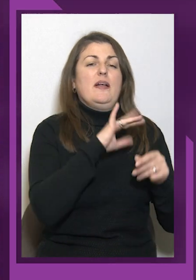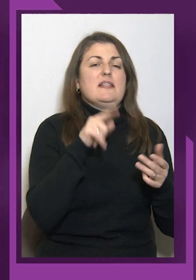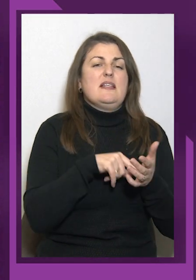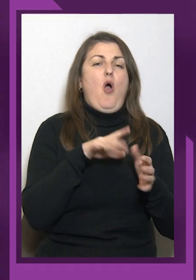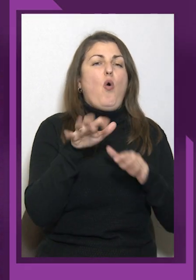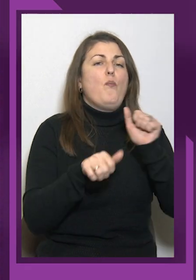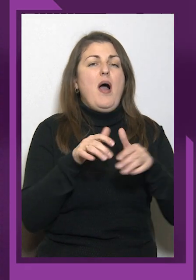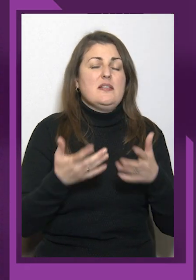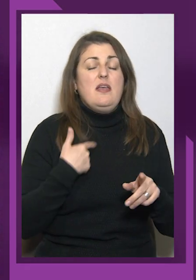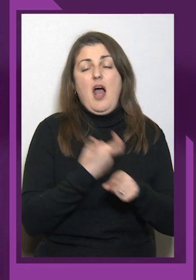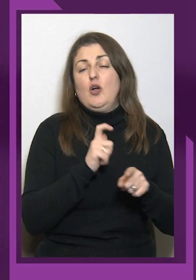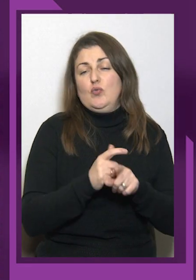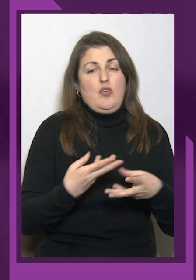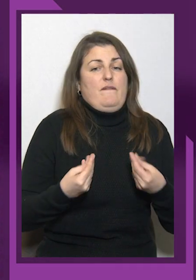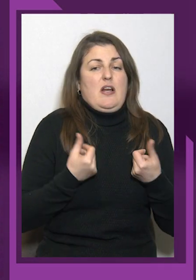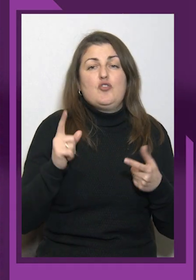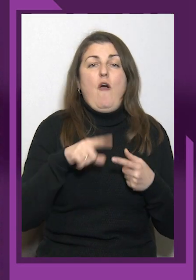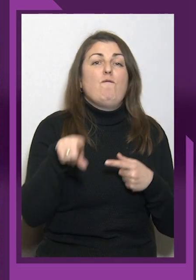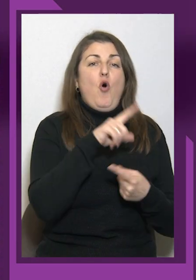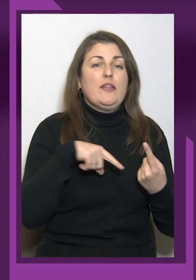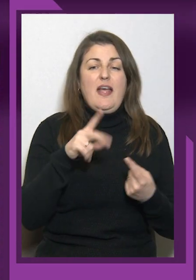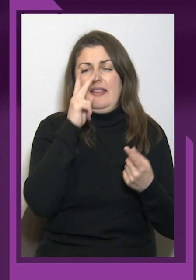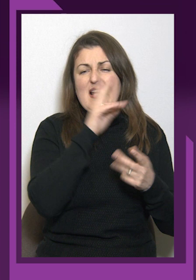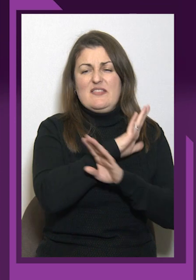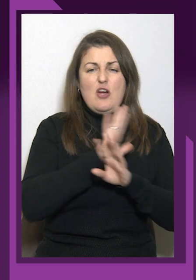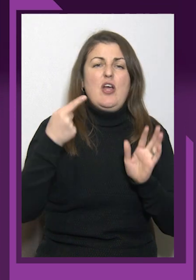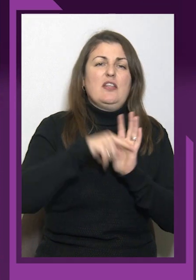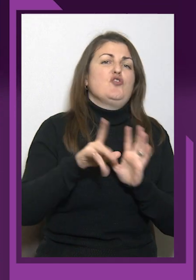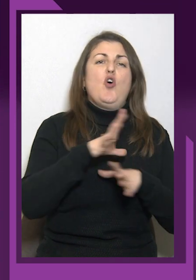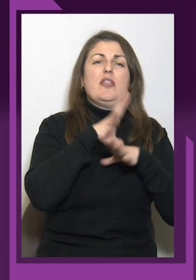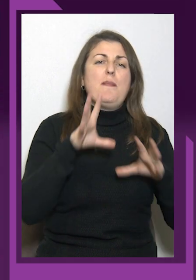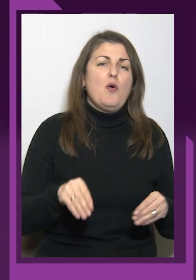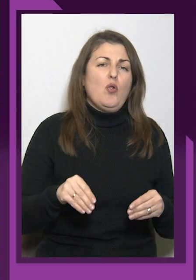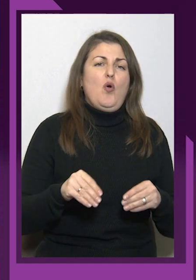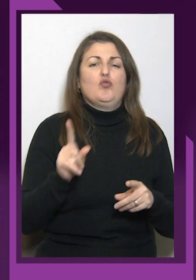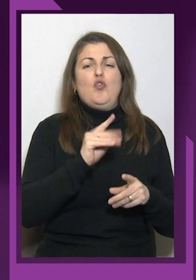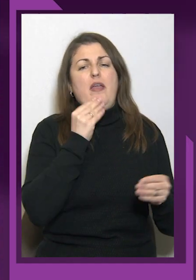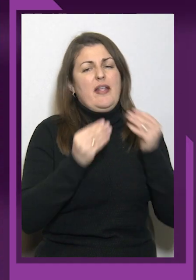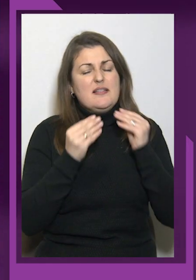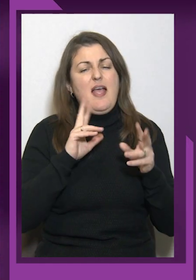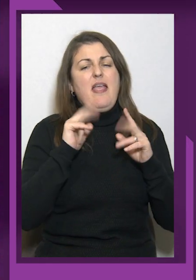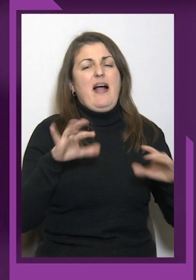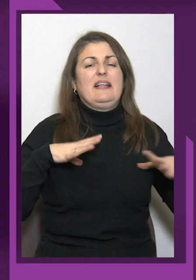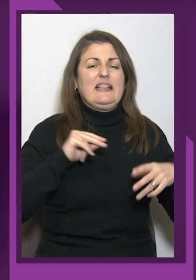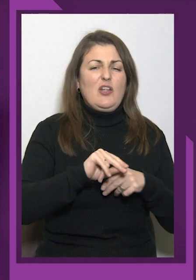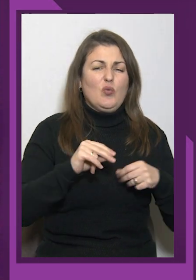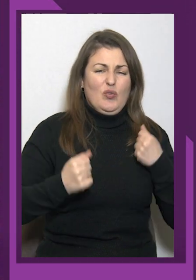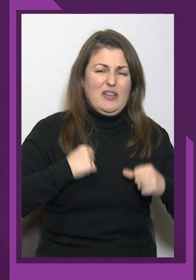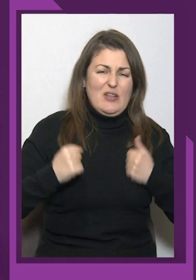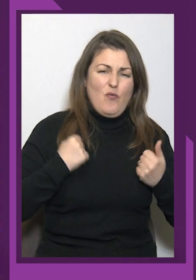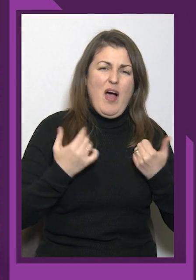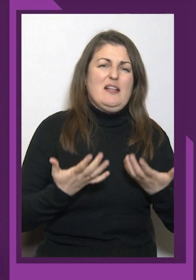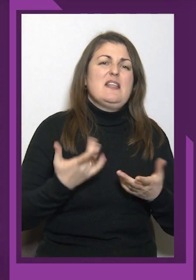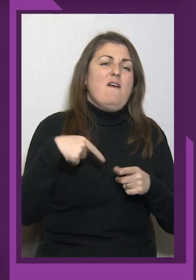незважаючи на те, що не було що їсти, як тренуватися, вони стали в такій формі, що кожен з них, Тетяна,